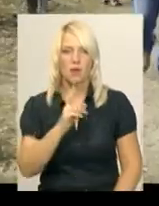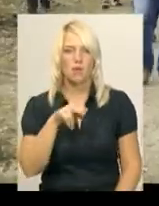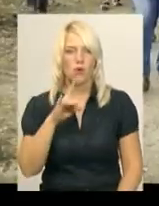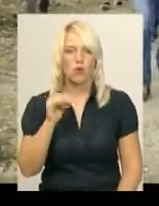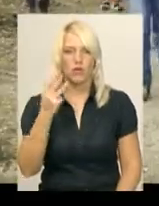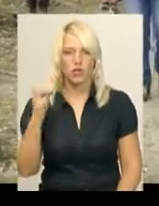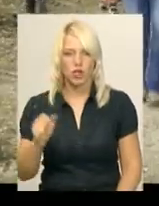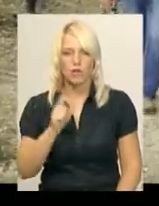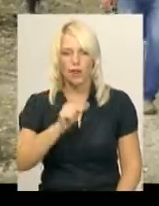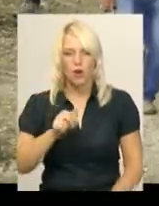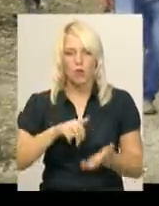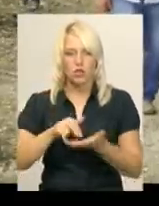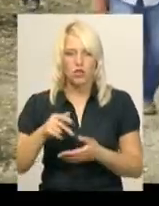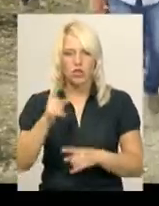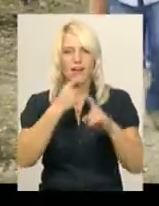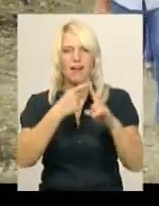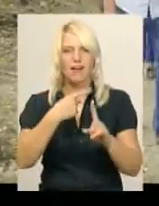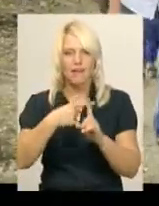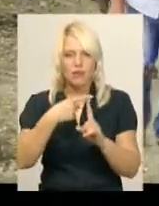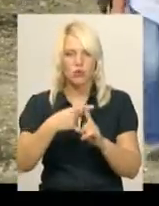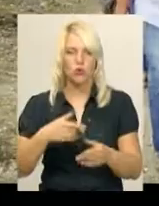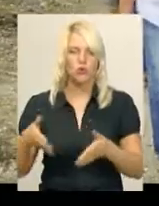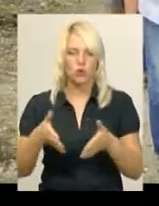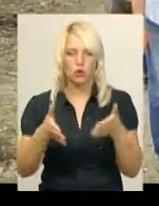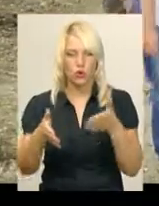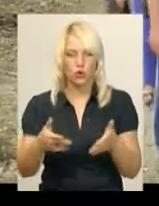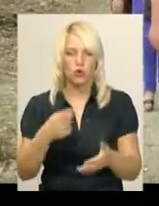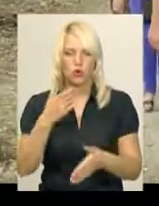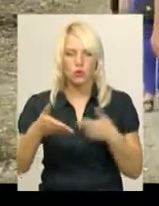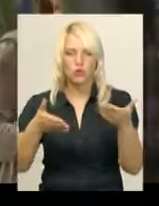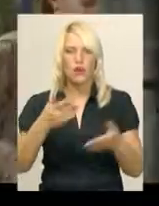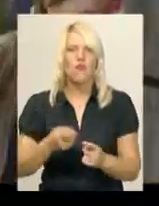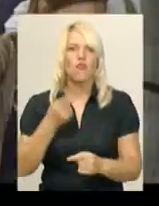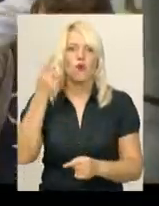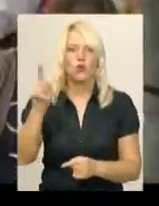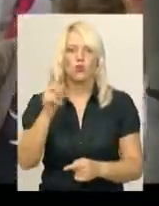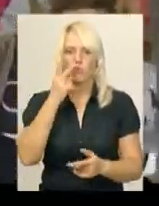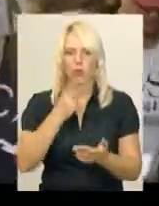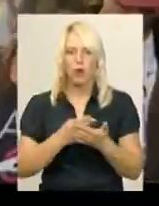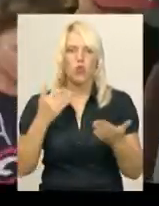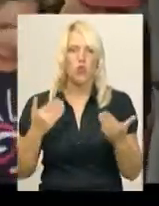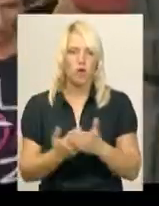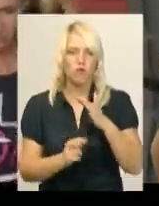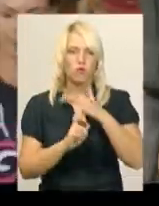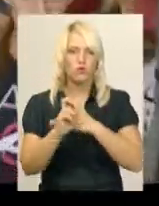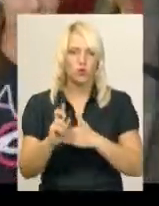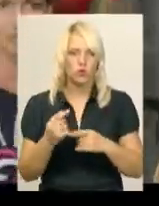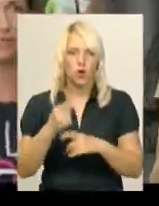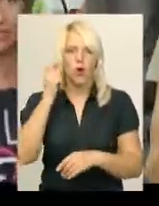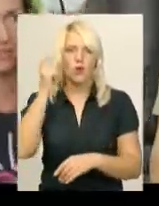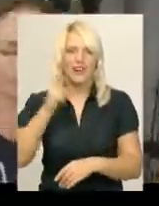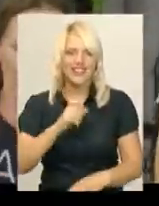Проща, не прийшовши хресну дорогу, підіймаються стежкою в гору, щоб побачити нову культову християнську споруду – український